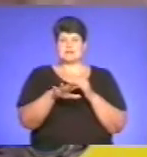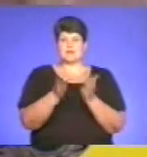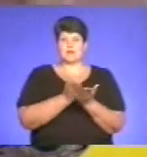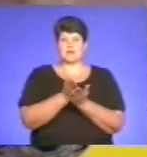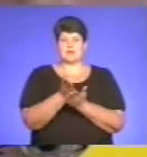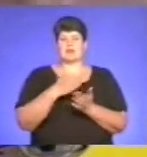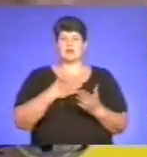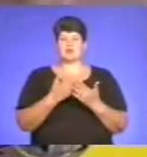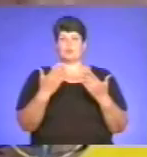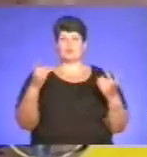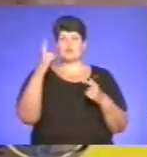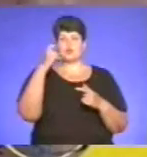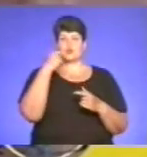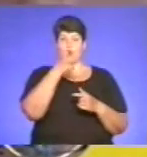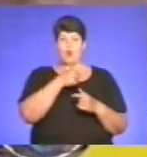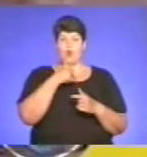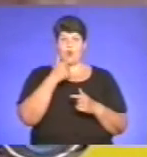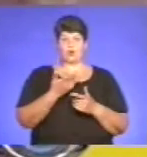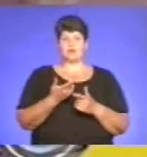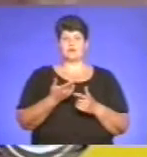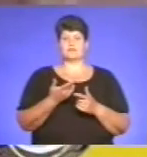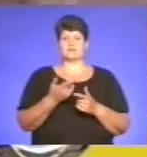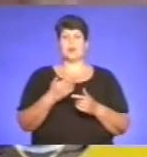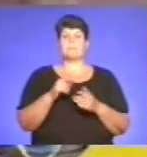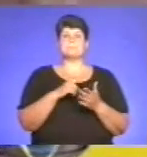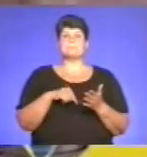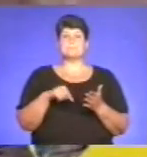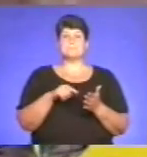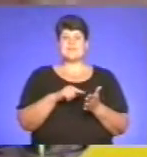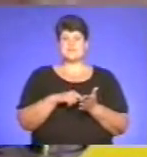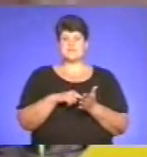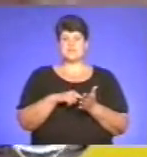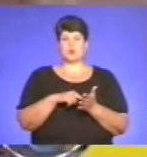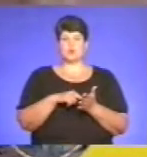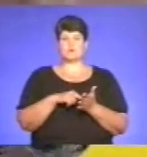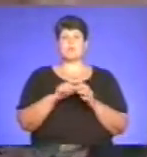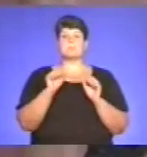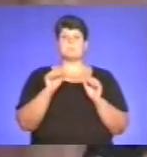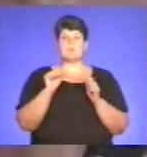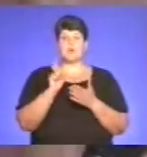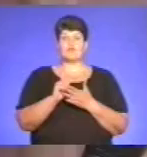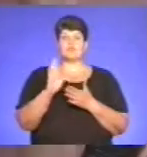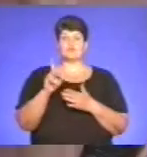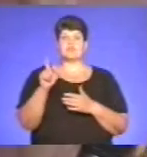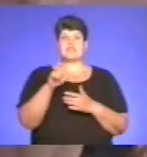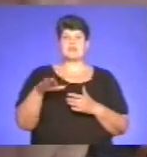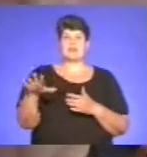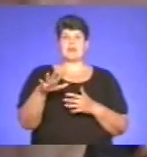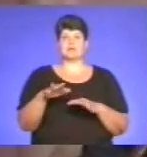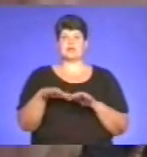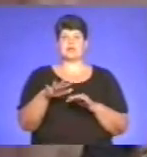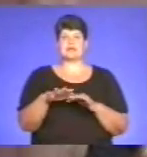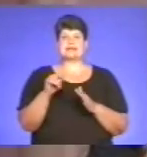100 років, то місто не то, що претендує, воно просто змушене бути в європейському просторі,